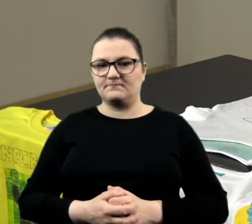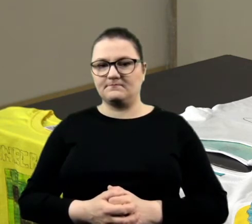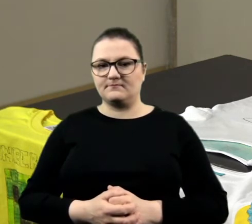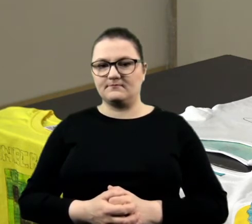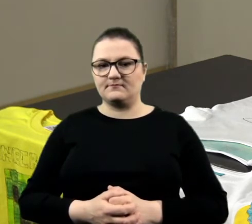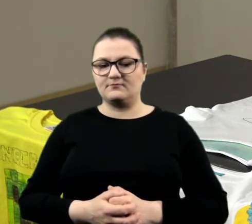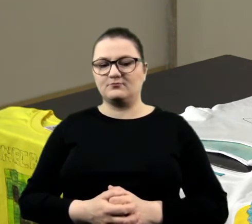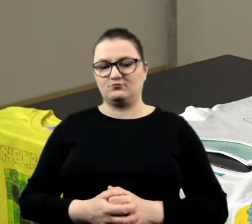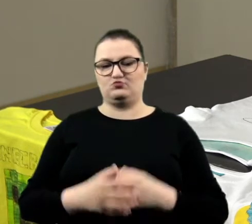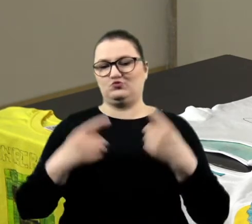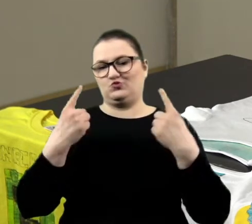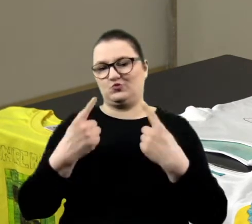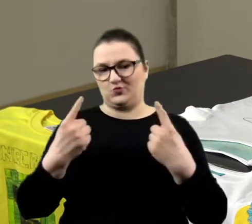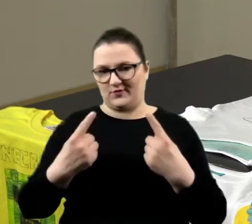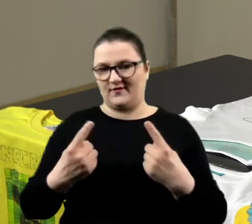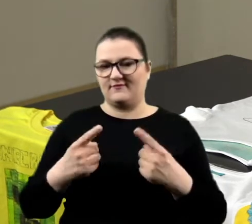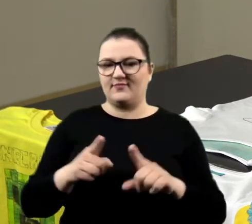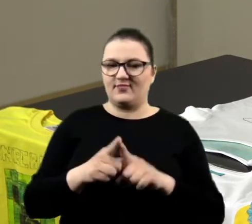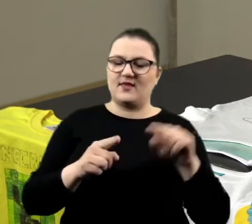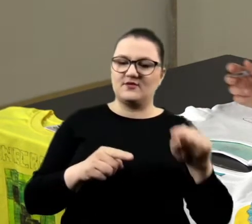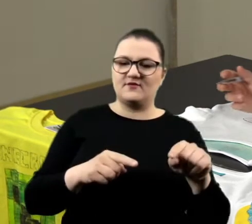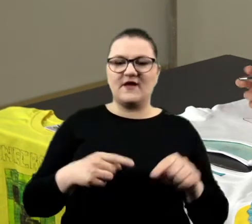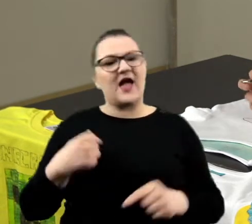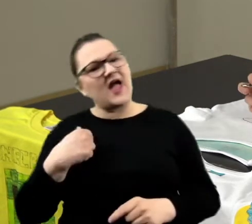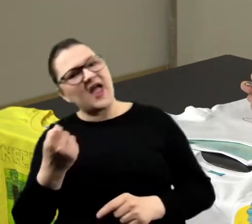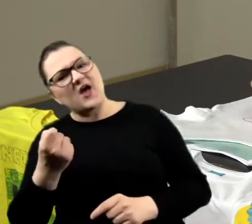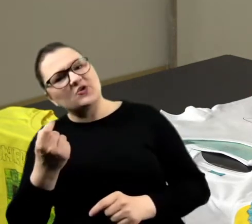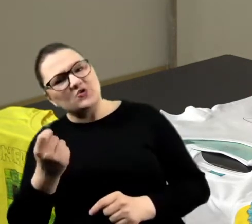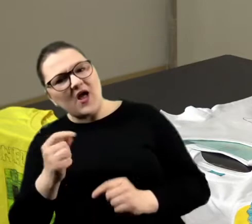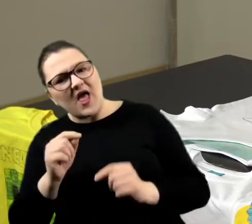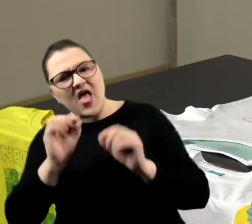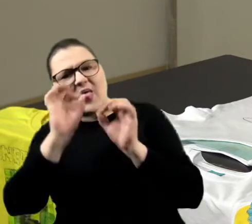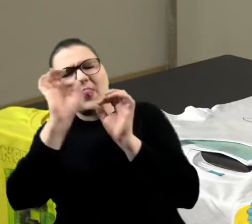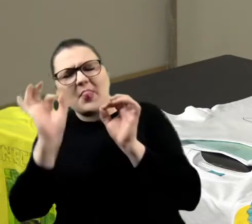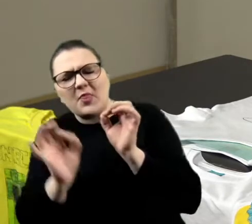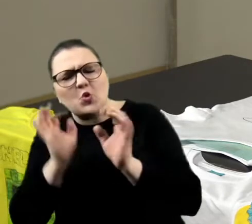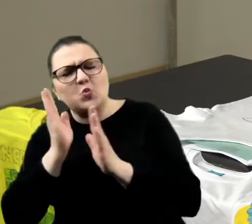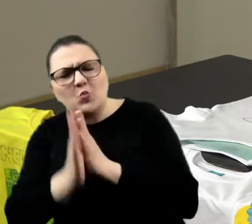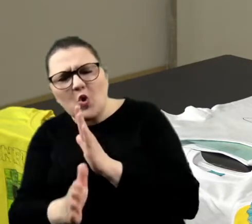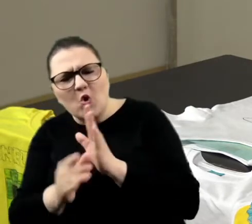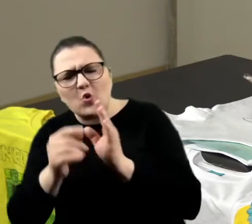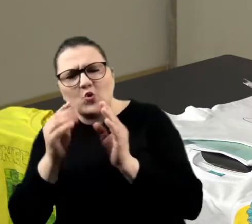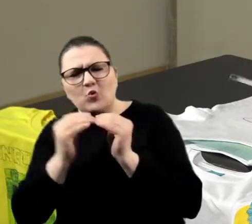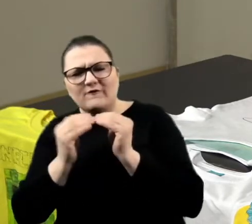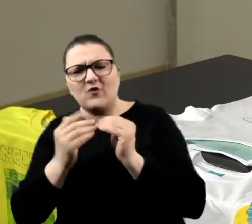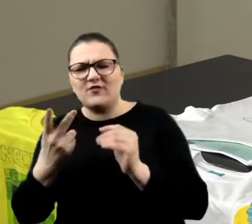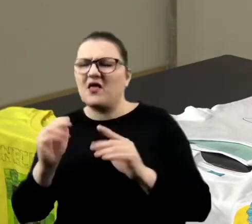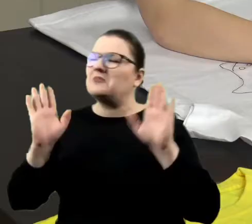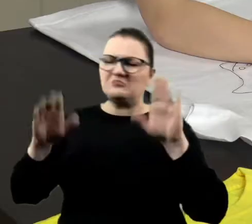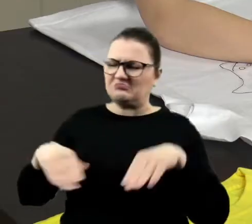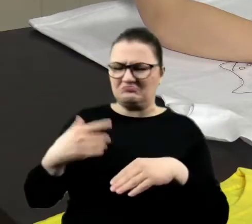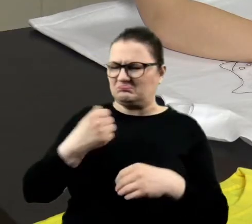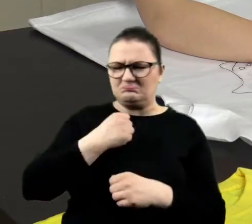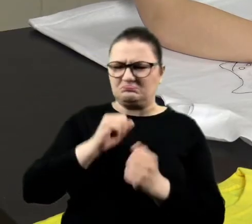Super. I tutaj... Trochę nie robię po śladzie. Nie, to jak tutaj nam się trochę przesunie, to nie ma